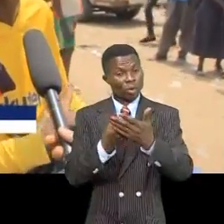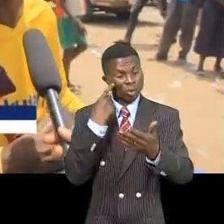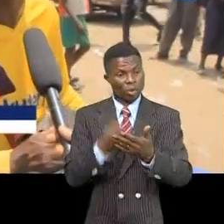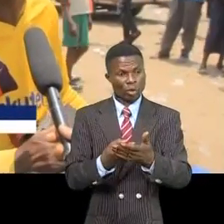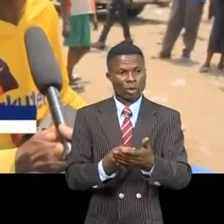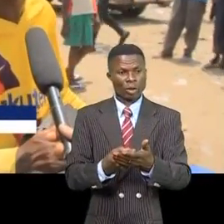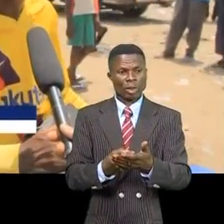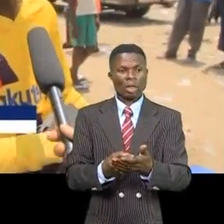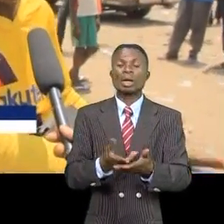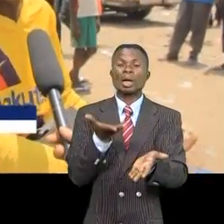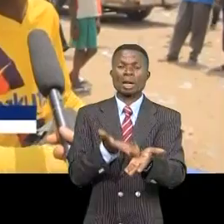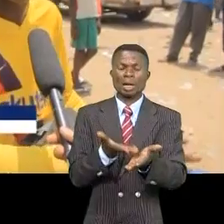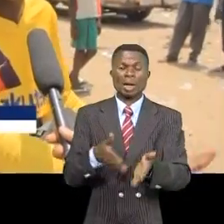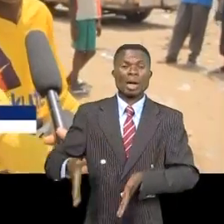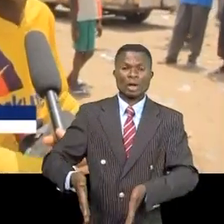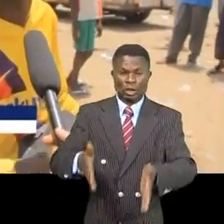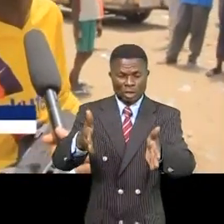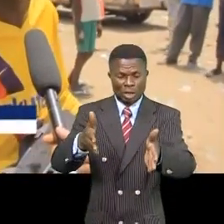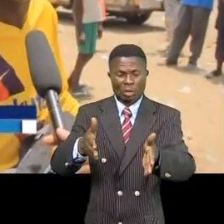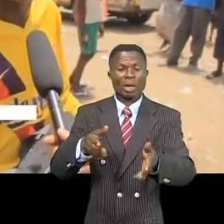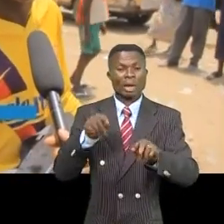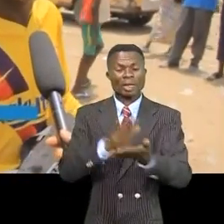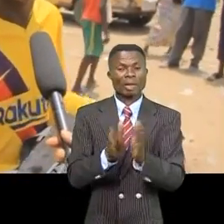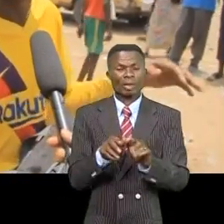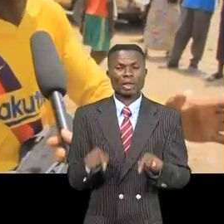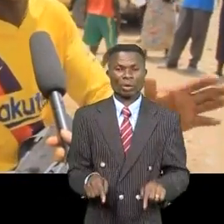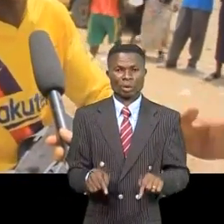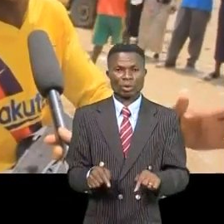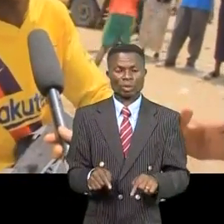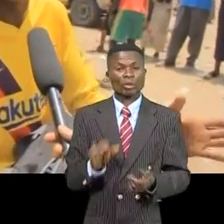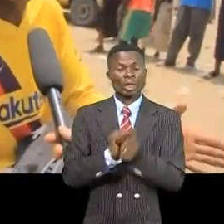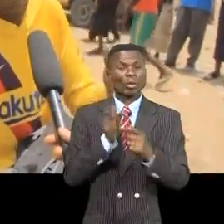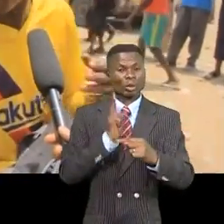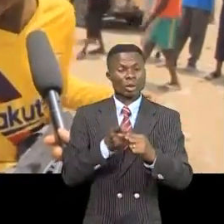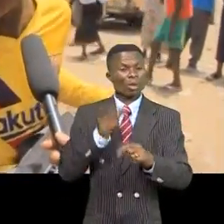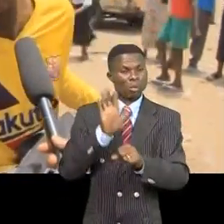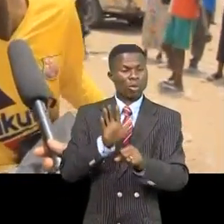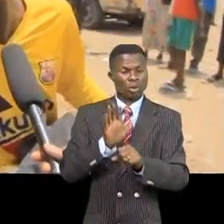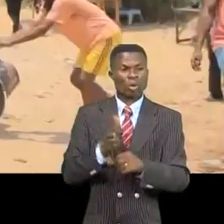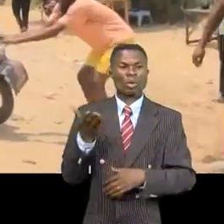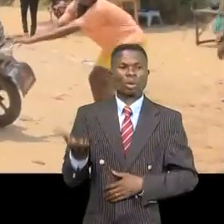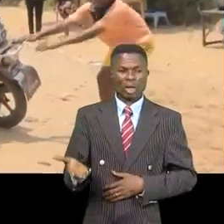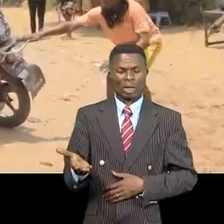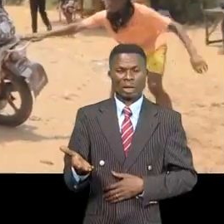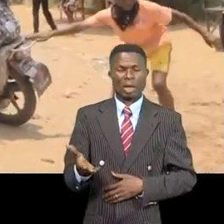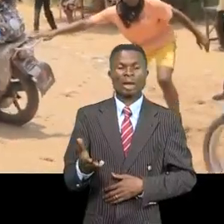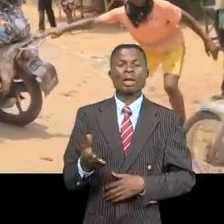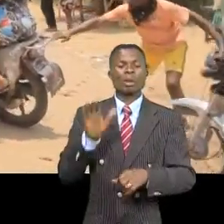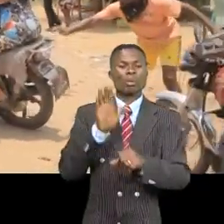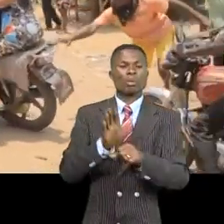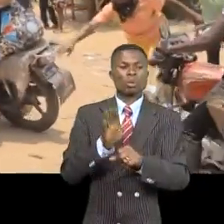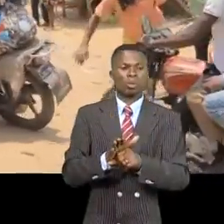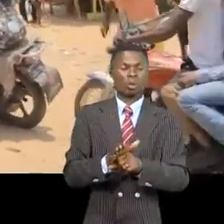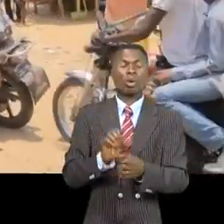conditions dans lesquelles cette voie se retrouve. Les difficultés sont énormes. Déjà plusieurs